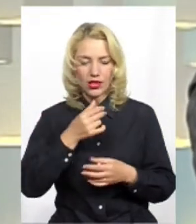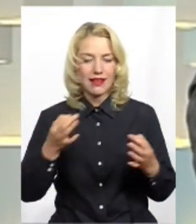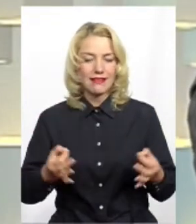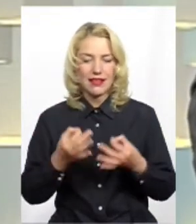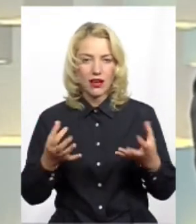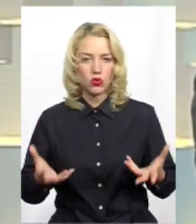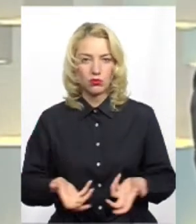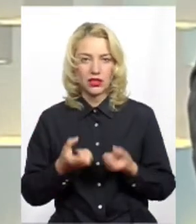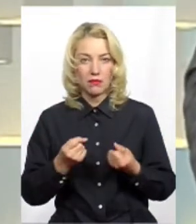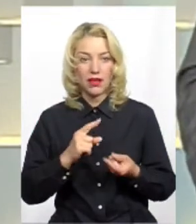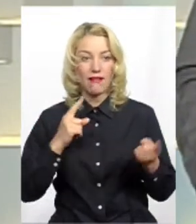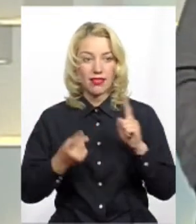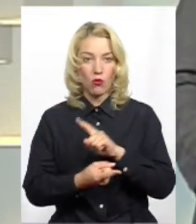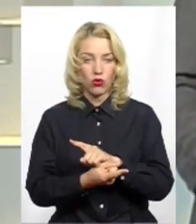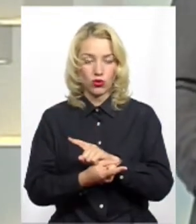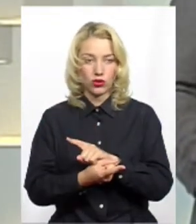а наоборот,